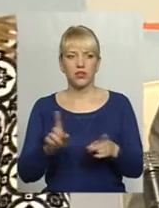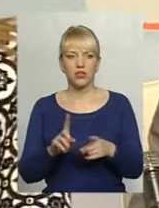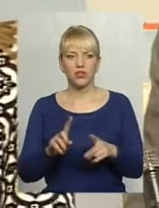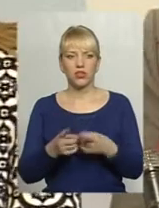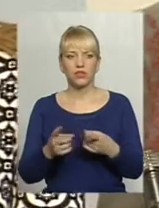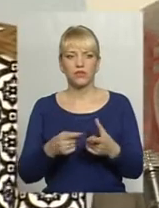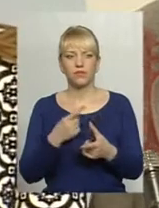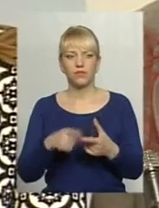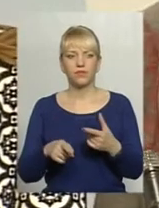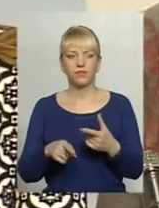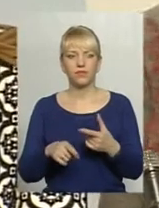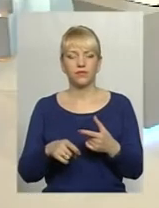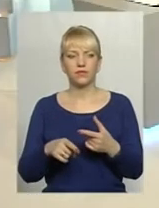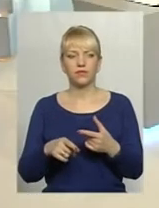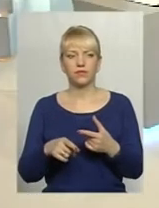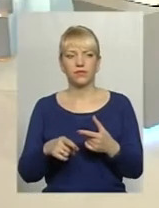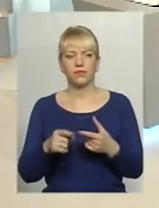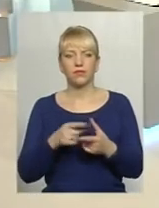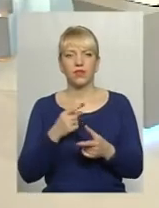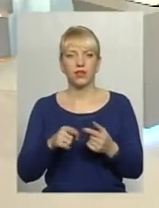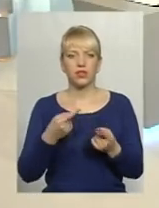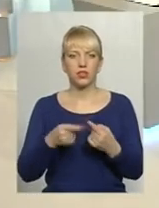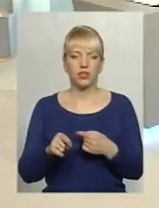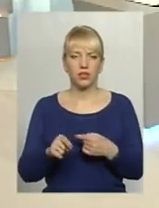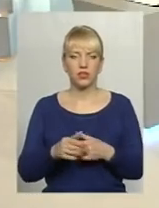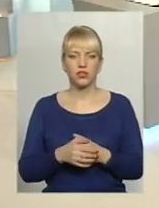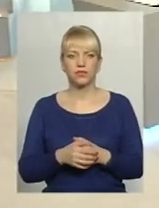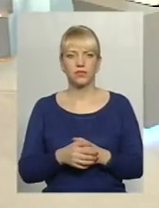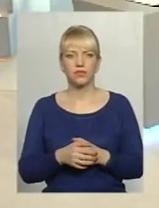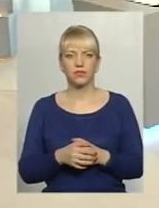інакше.